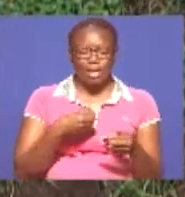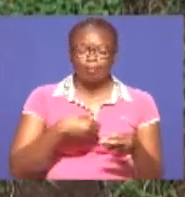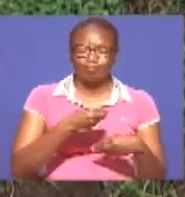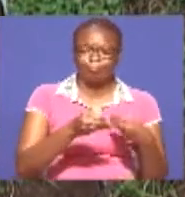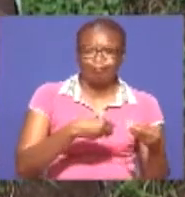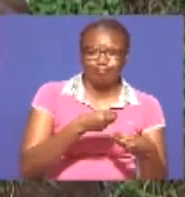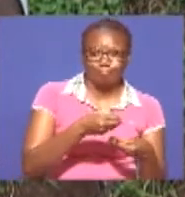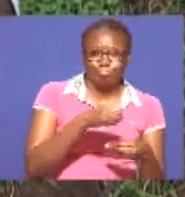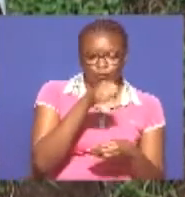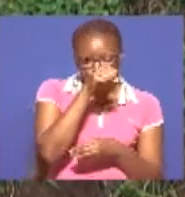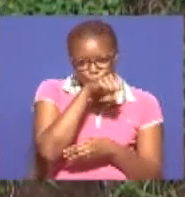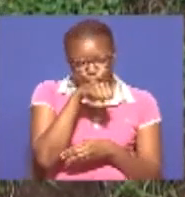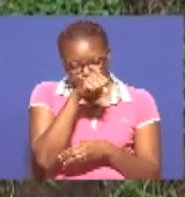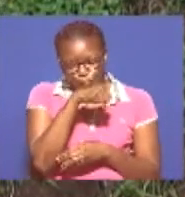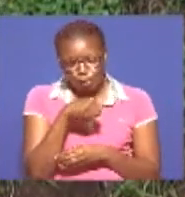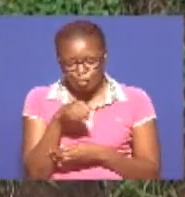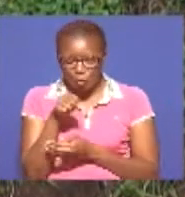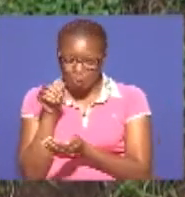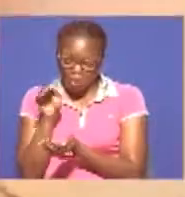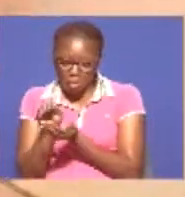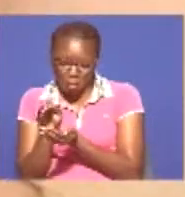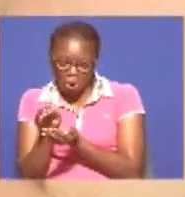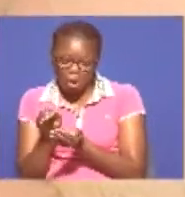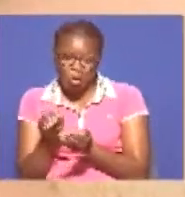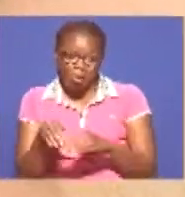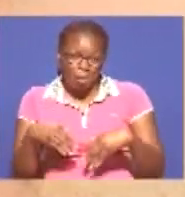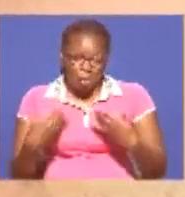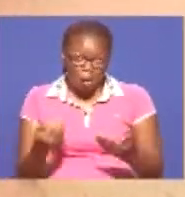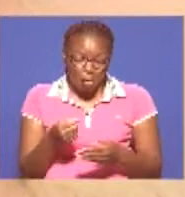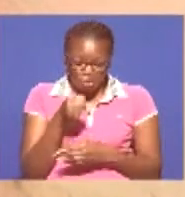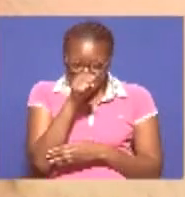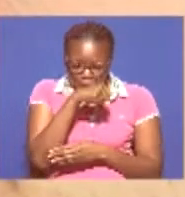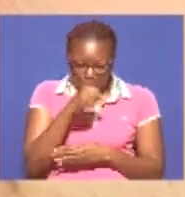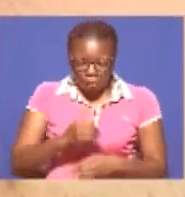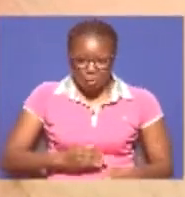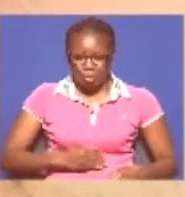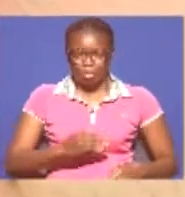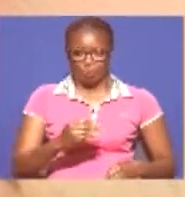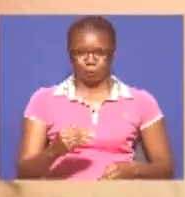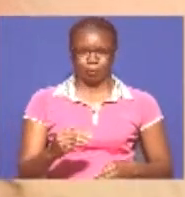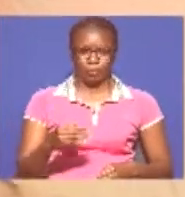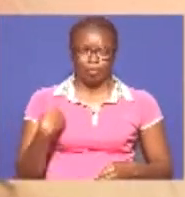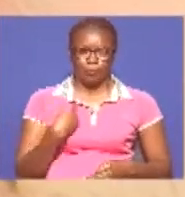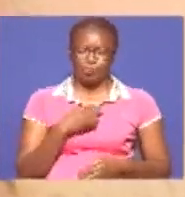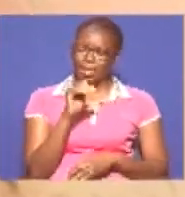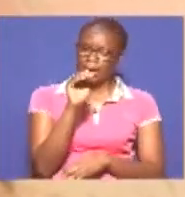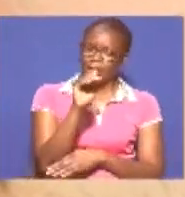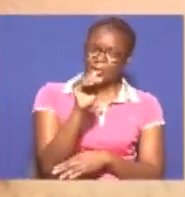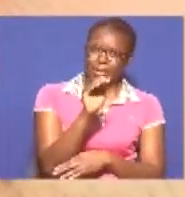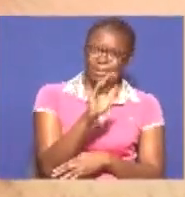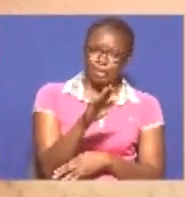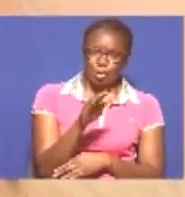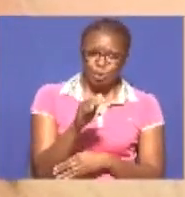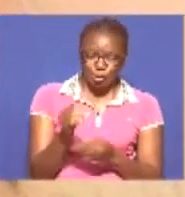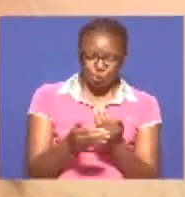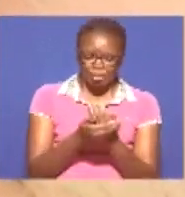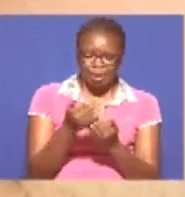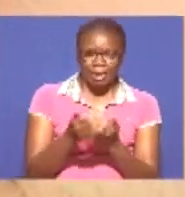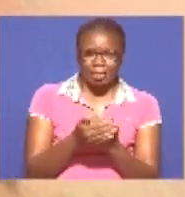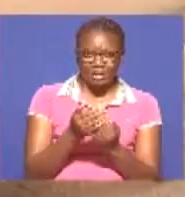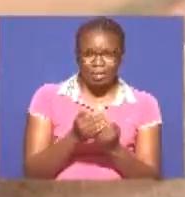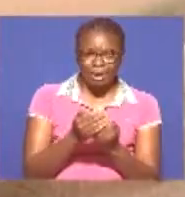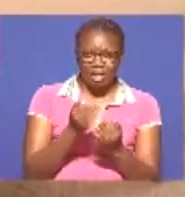tena wale gurue walio na miba Tulipomuuliza Justin Iwapo wamitia nanga katika safari hii yao ya